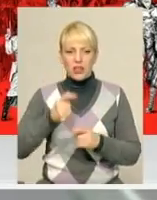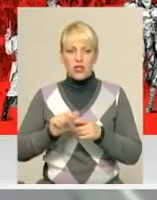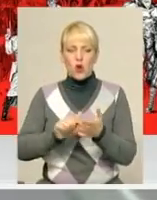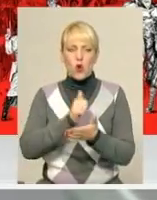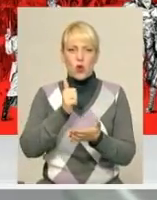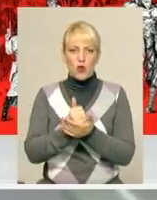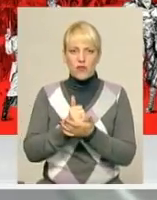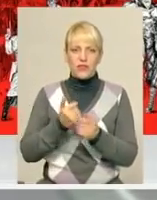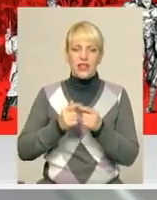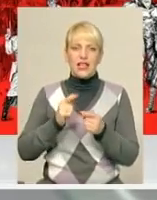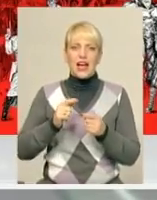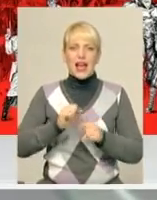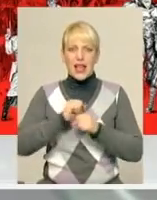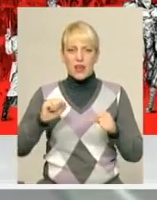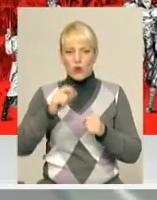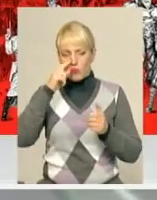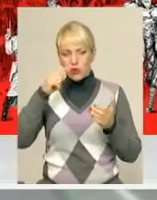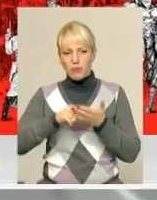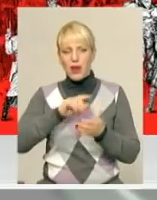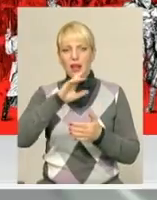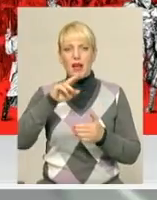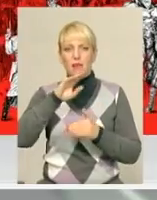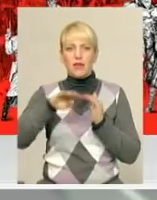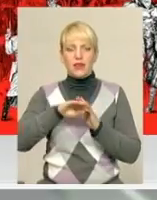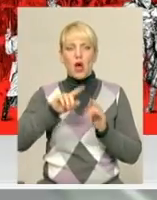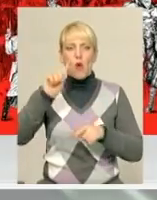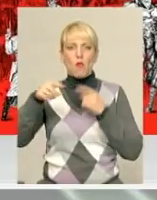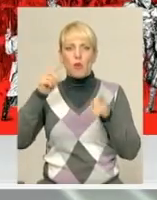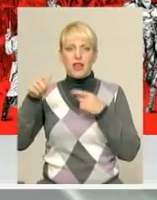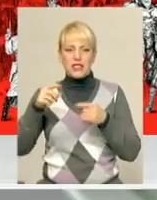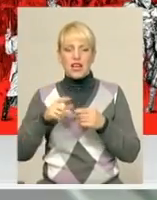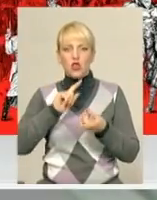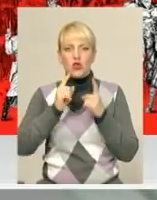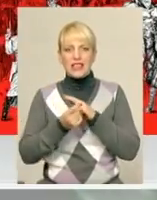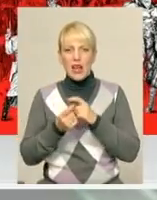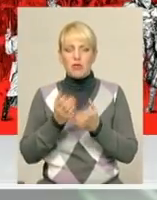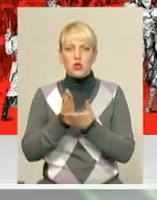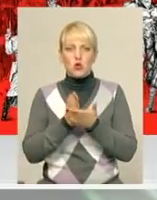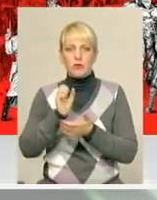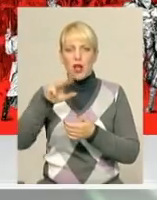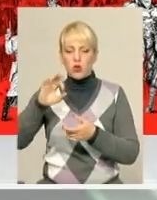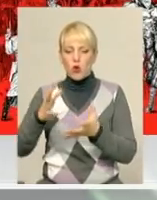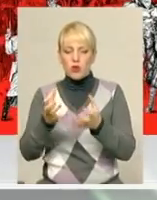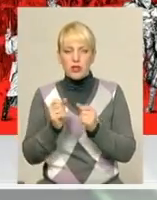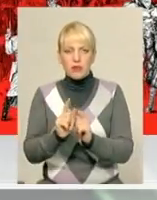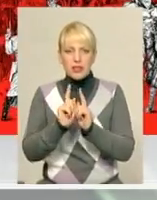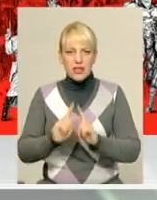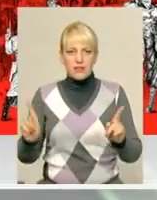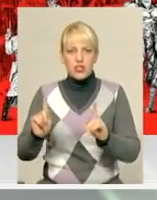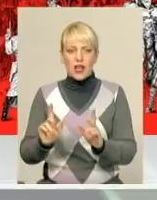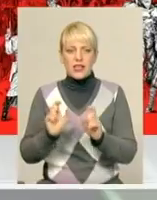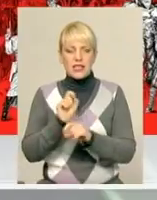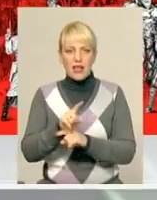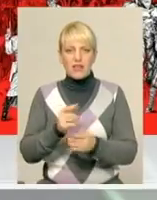Баркончалаба потрапляє під одну з хвиль мобілізації. Проте замість служби в АТО отримує незвичайне і надзвичайне завдання,